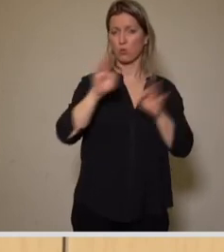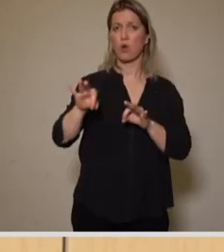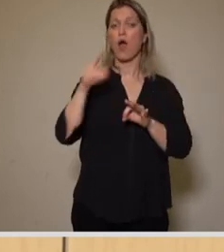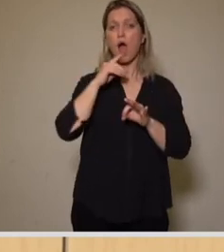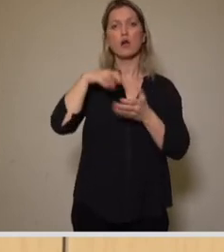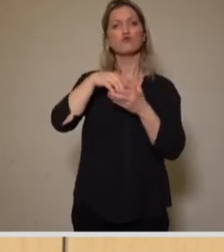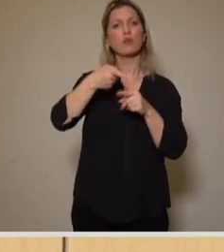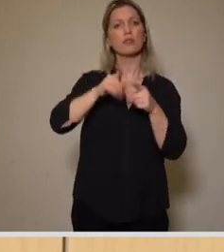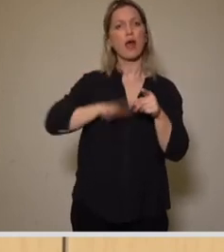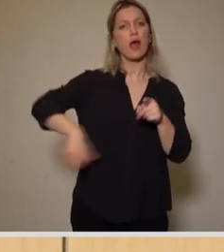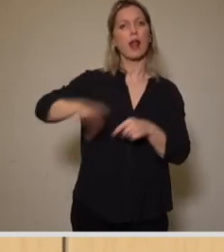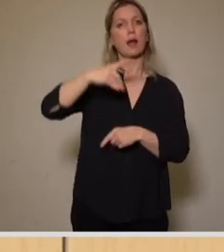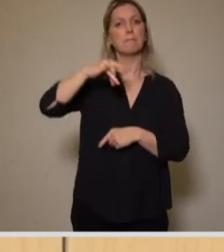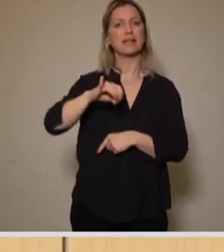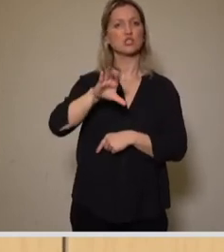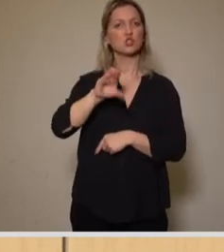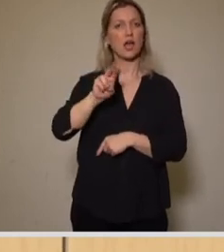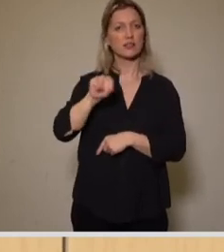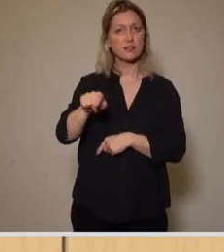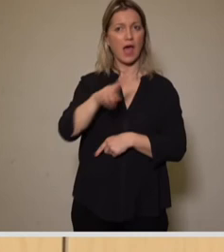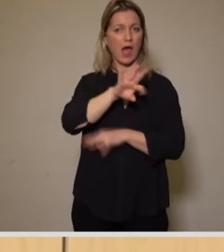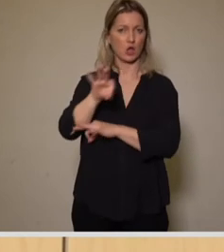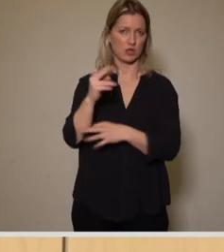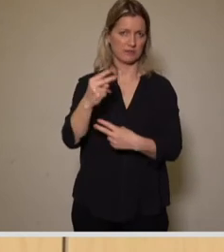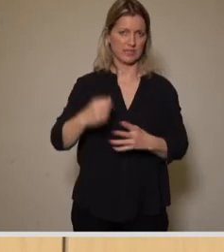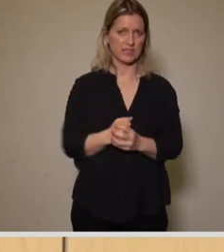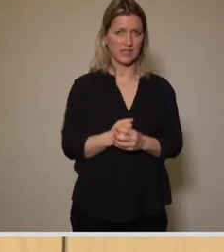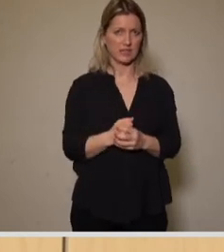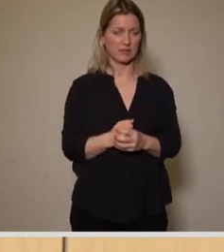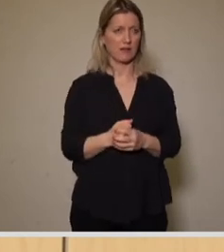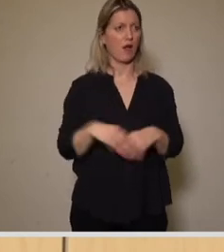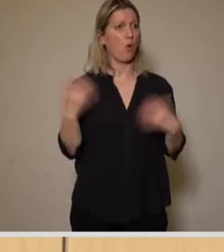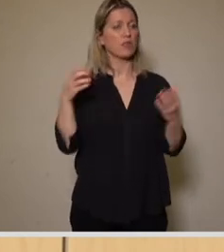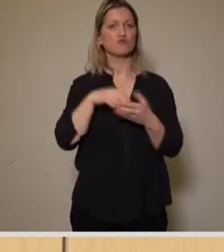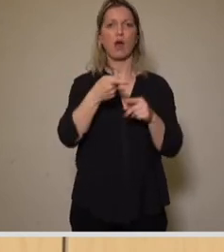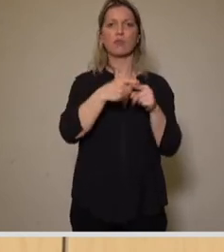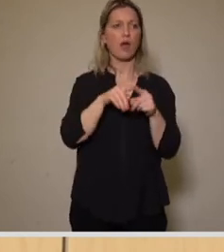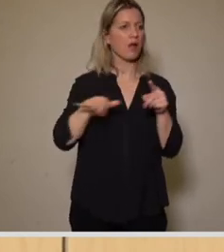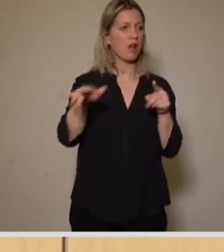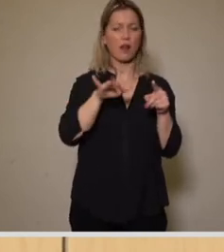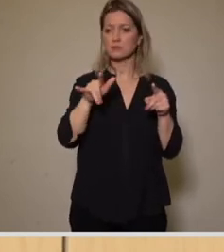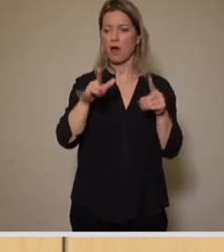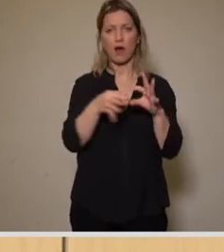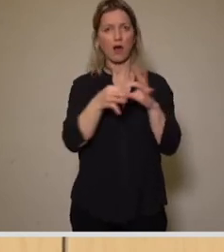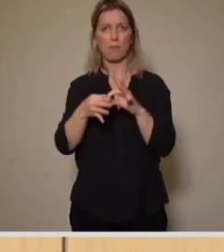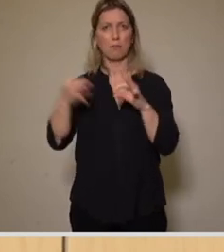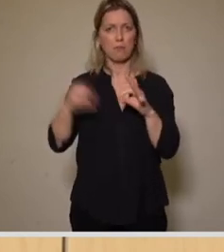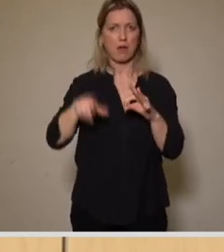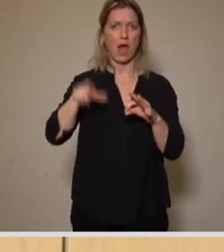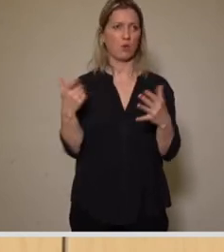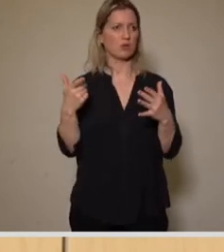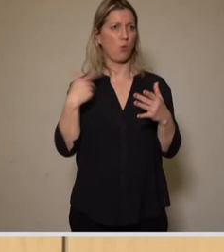Die städtebauliche Situation, die Stellung als Anker im Stadtteil, die Ensemblewirkung mit dem Umfeld, mit der